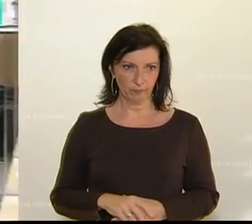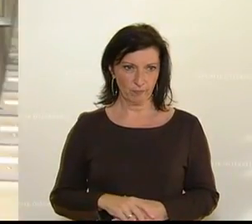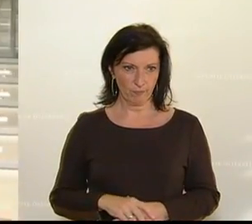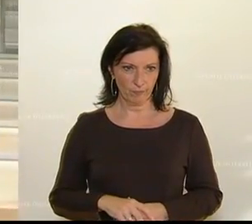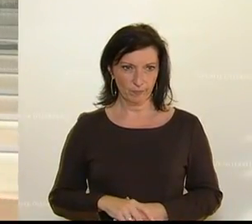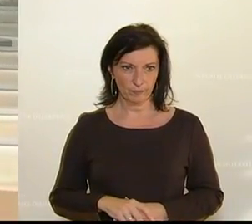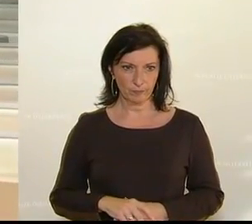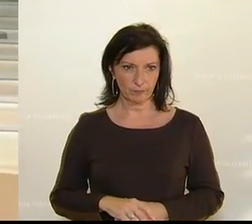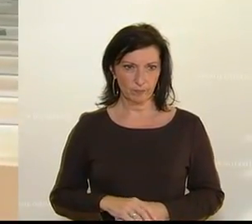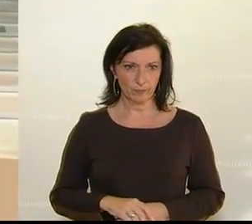untergriffig angepatzt.